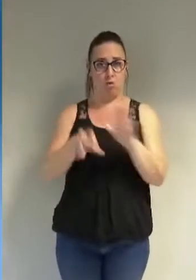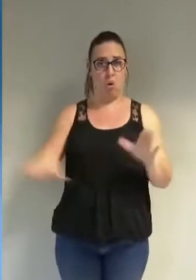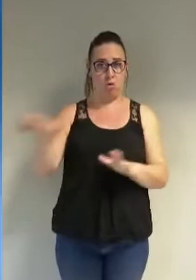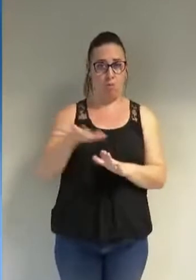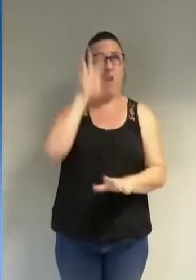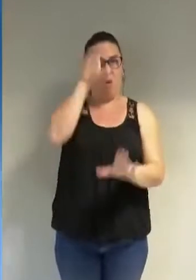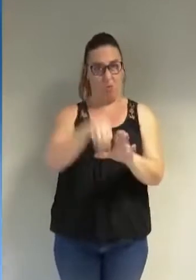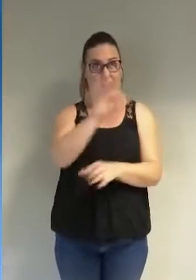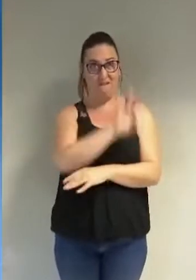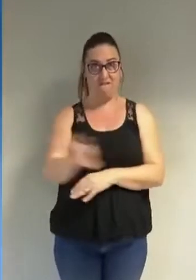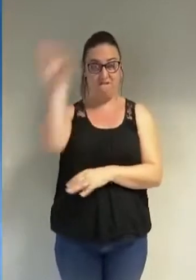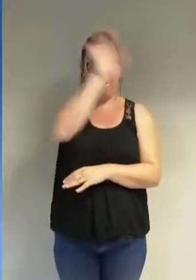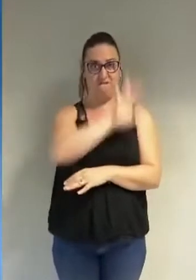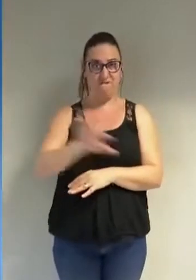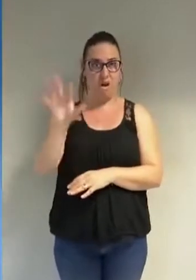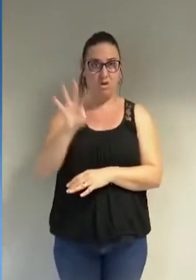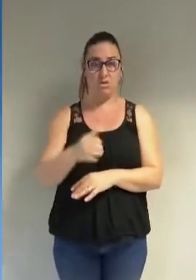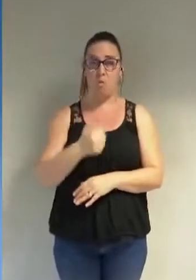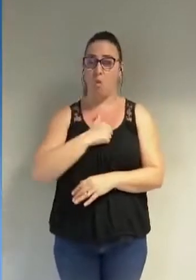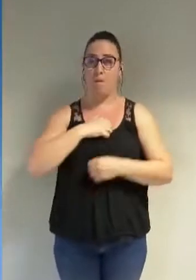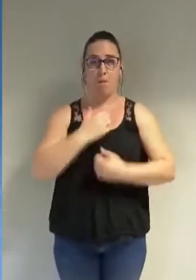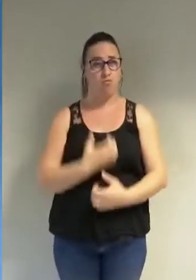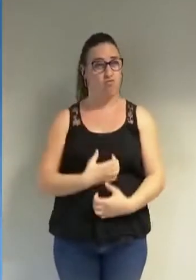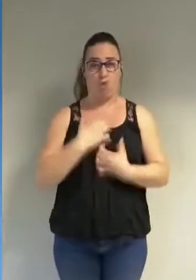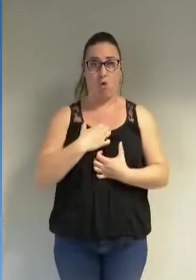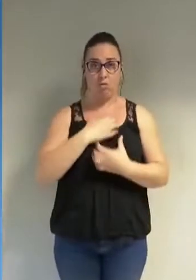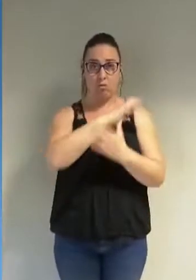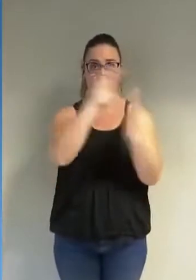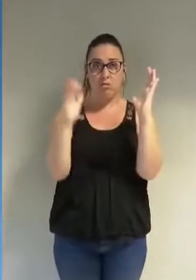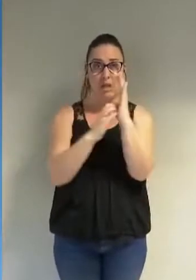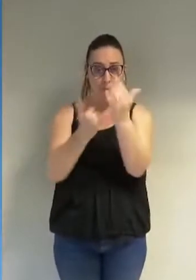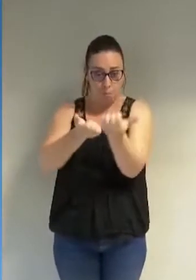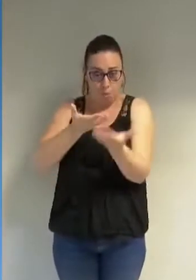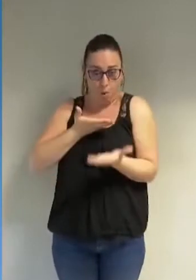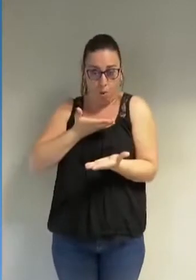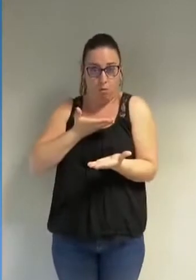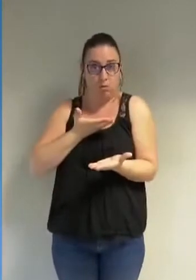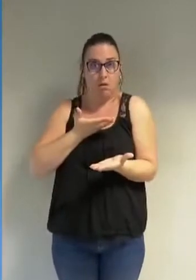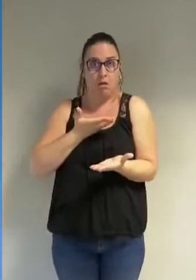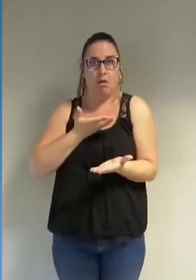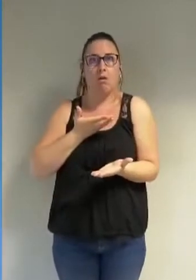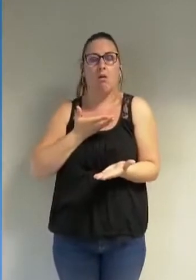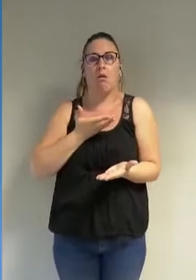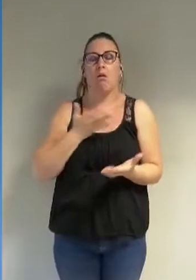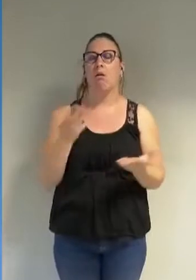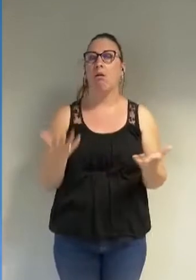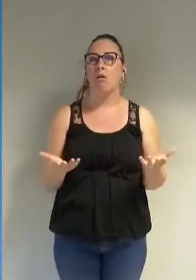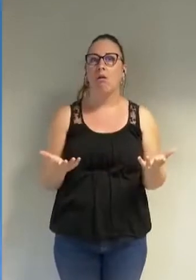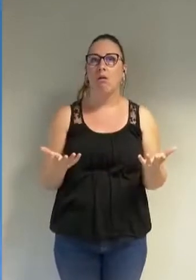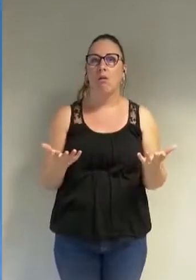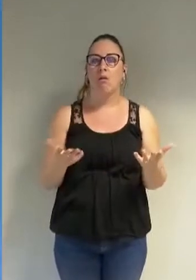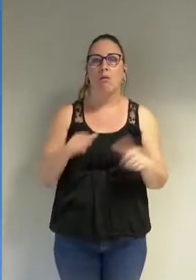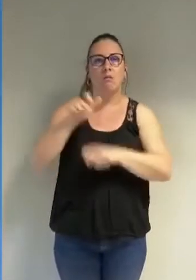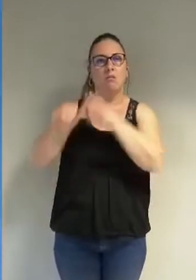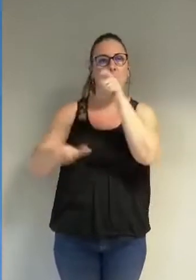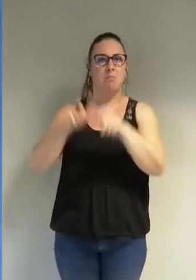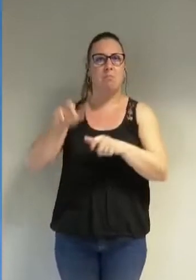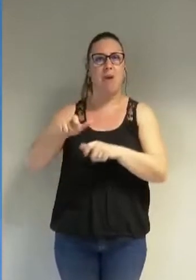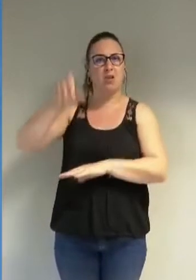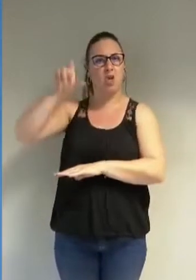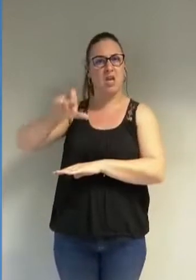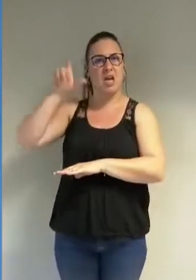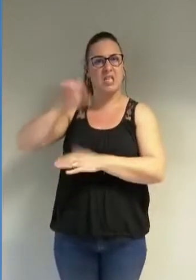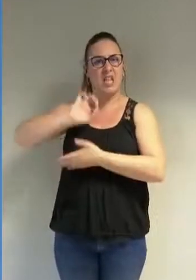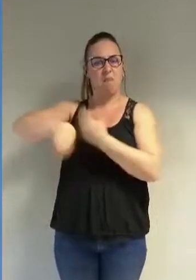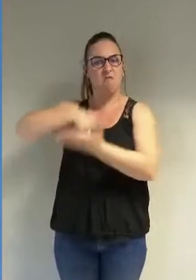France j'ai été extrêmement choqué par la délibération que vous proposez vous avez cédé aux islamistes sans